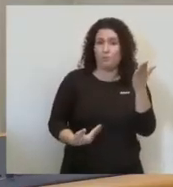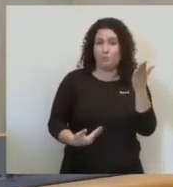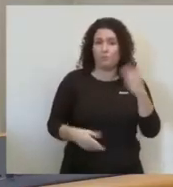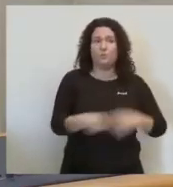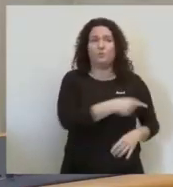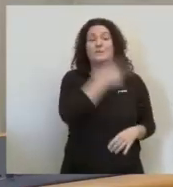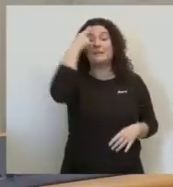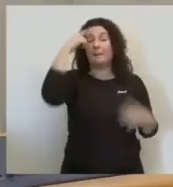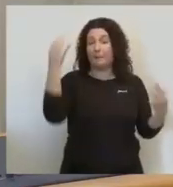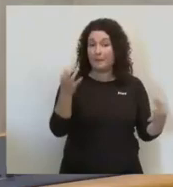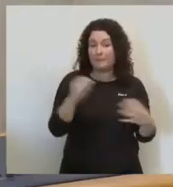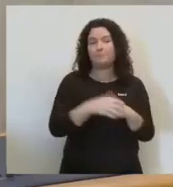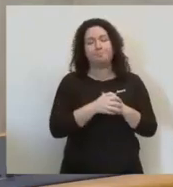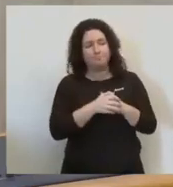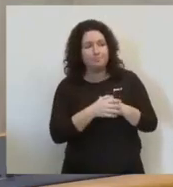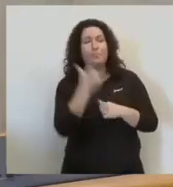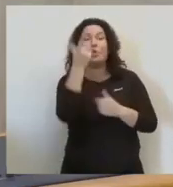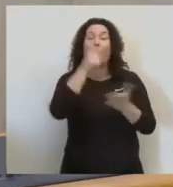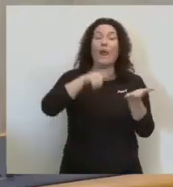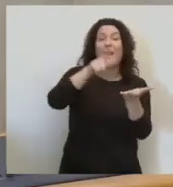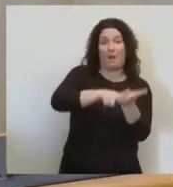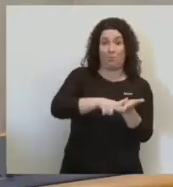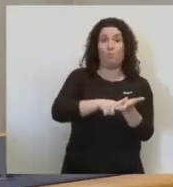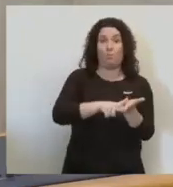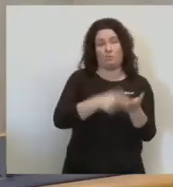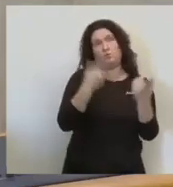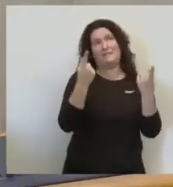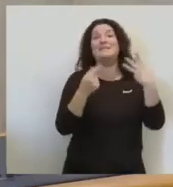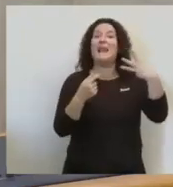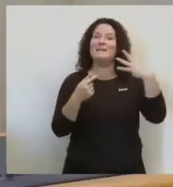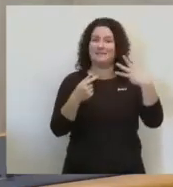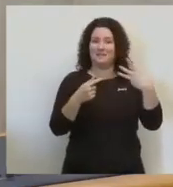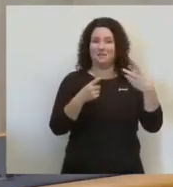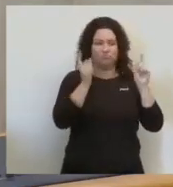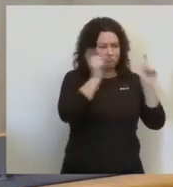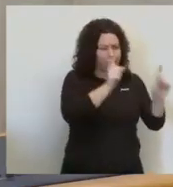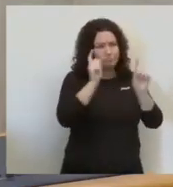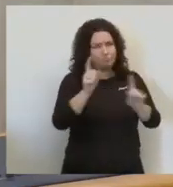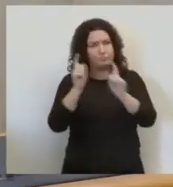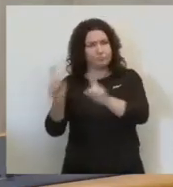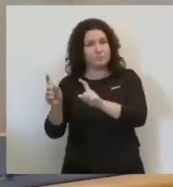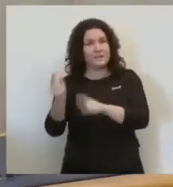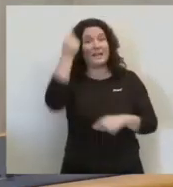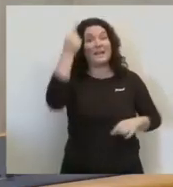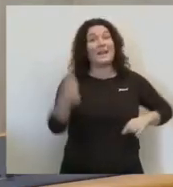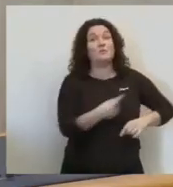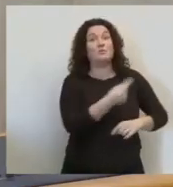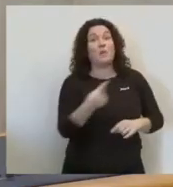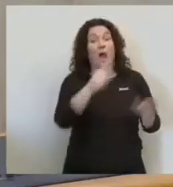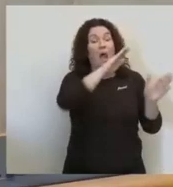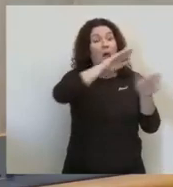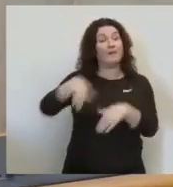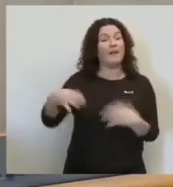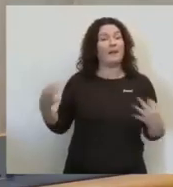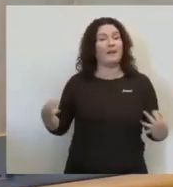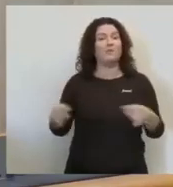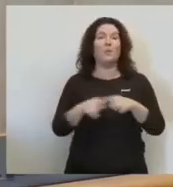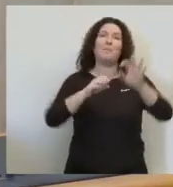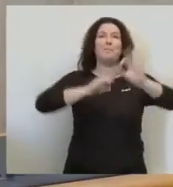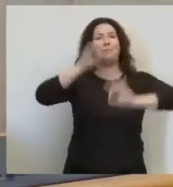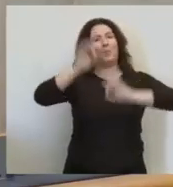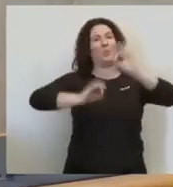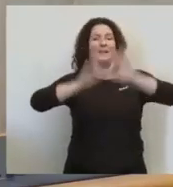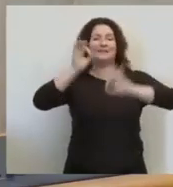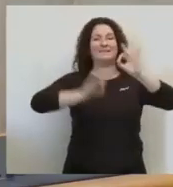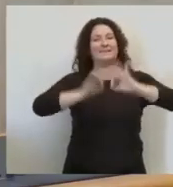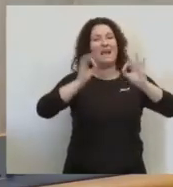Saben què passa? Que quan una llengua, quan ensenyes tres llengües, el resultat final no correspon al tant percent que